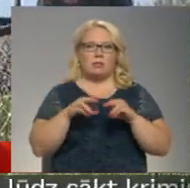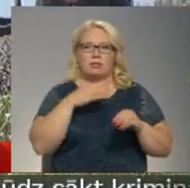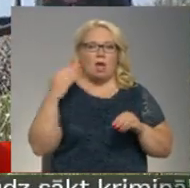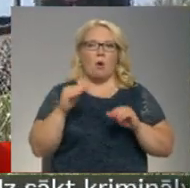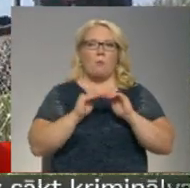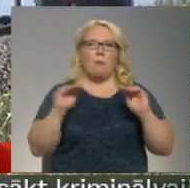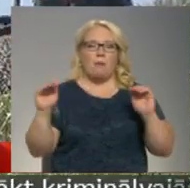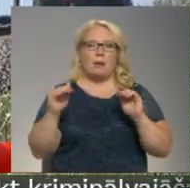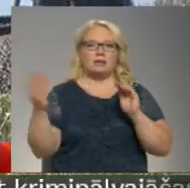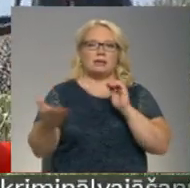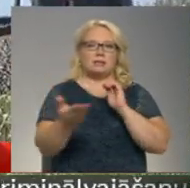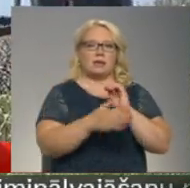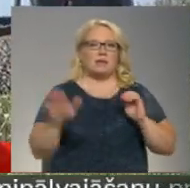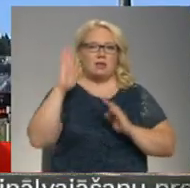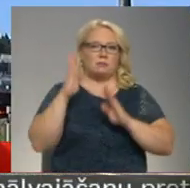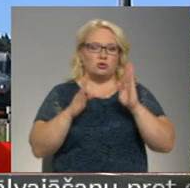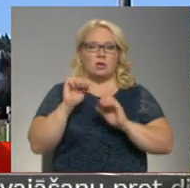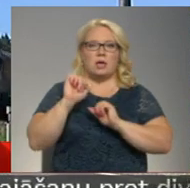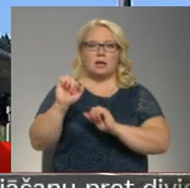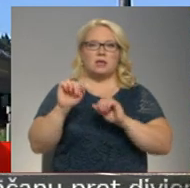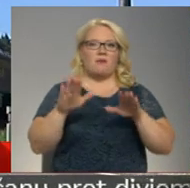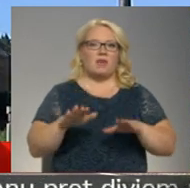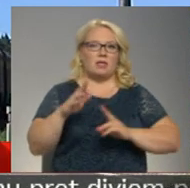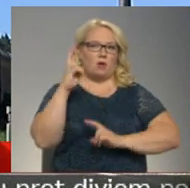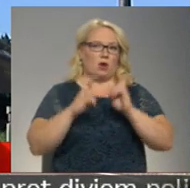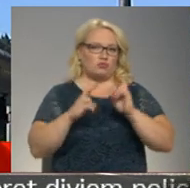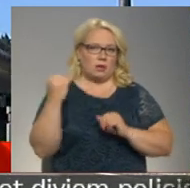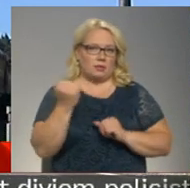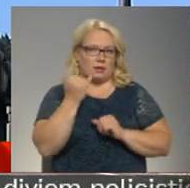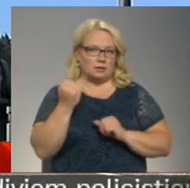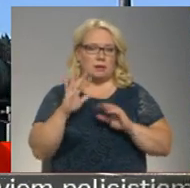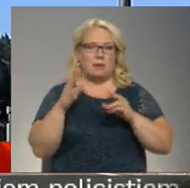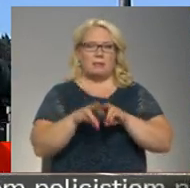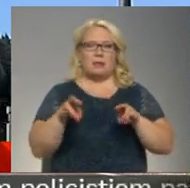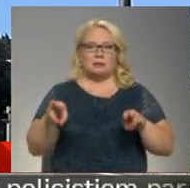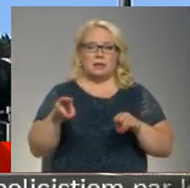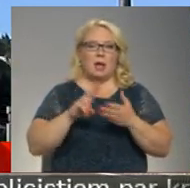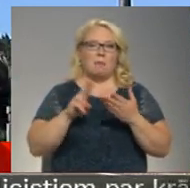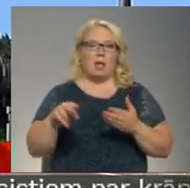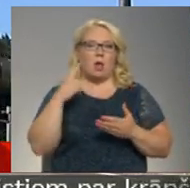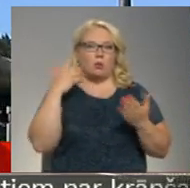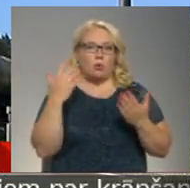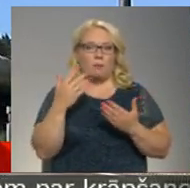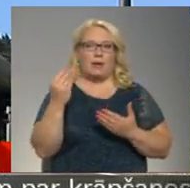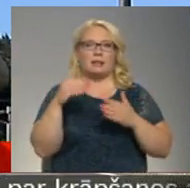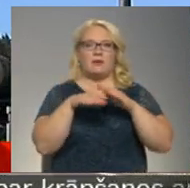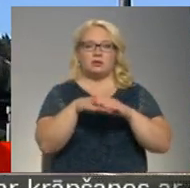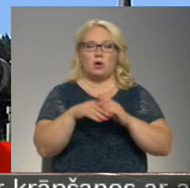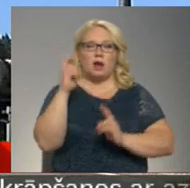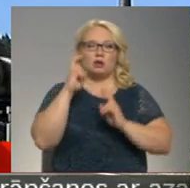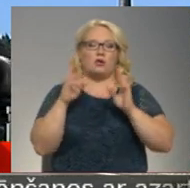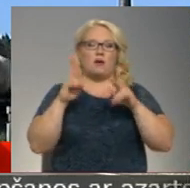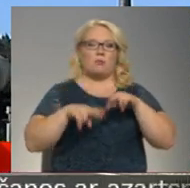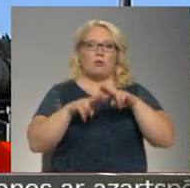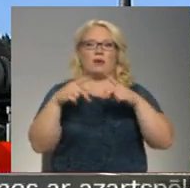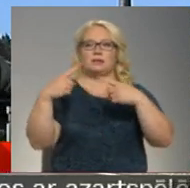izcirst valsts mežus un ir jāizstāv vietai jau ražotāji interesi. Taipat laikā ministrijā pieļauja domu, ka investors ražotni varētu būvēt citviet